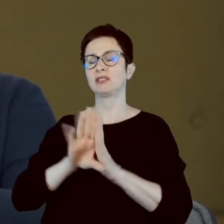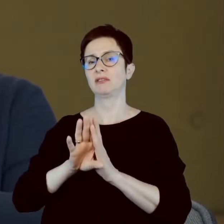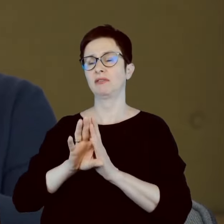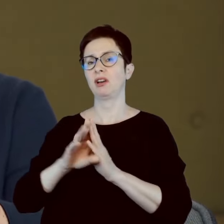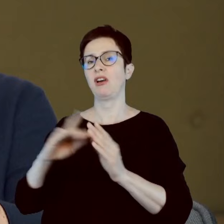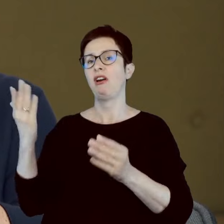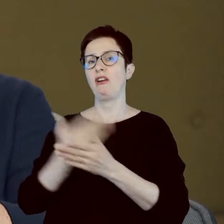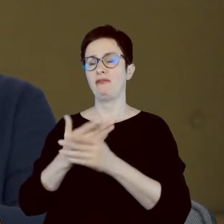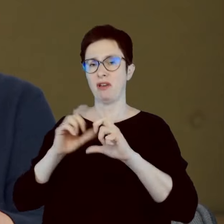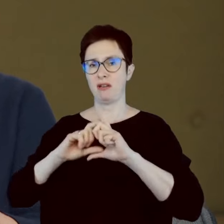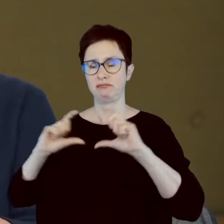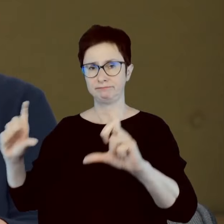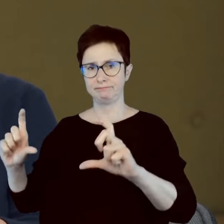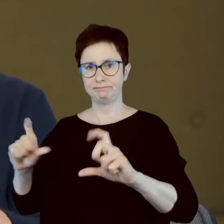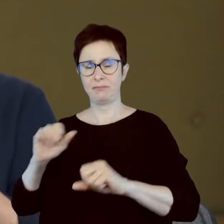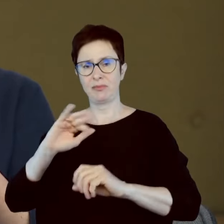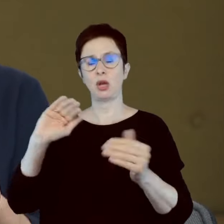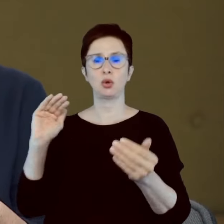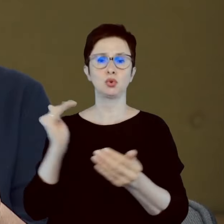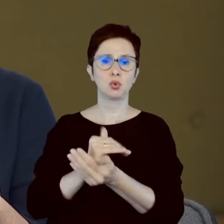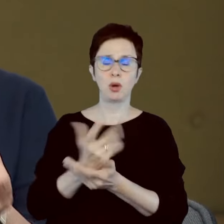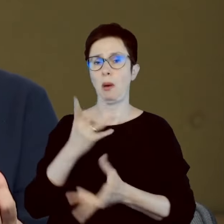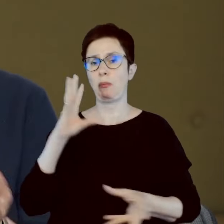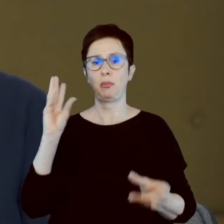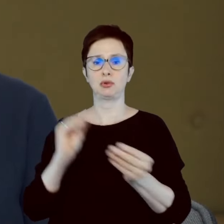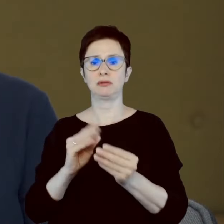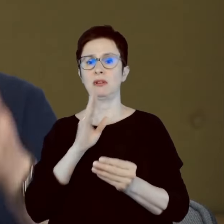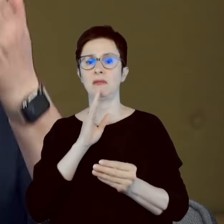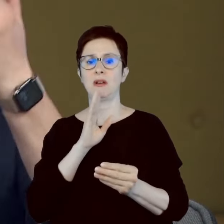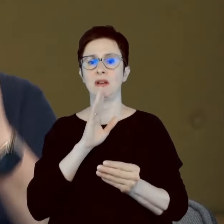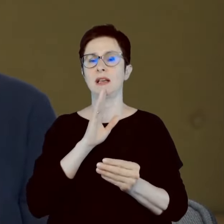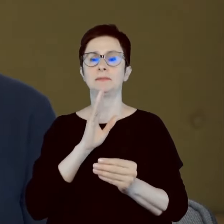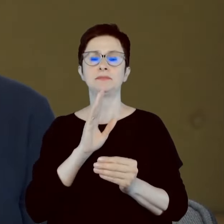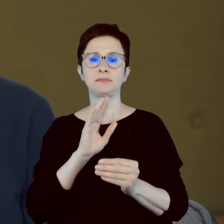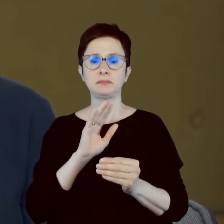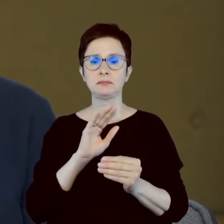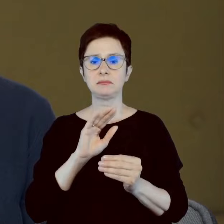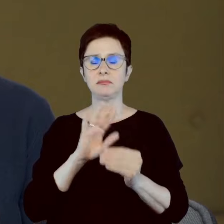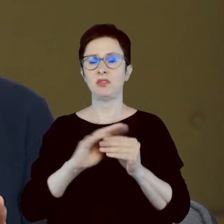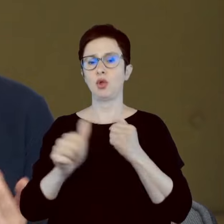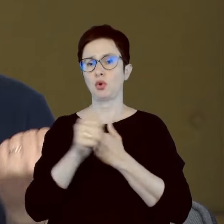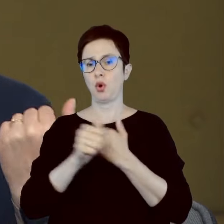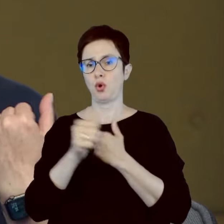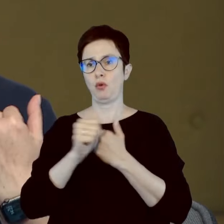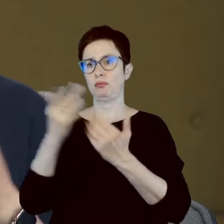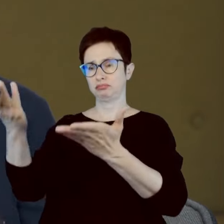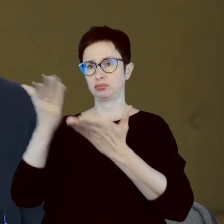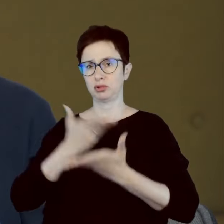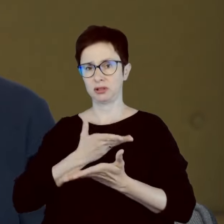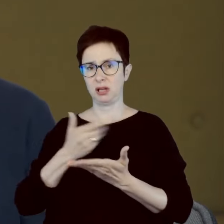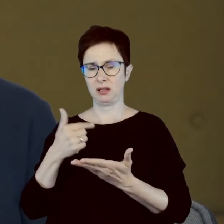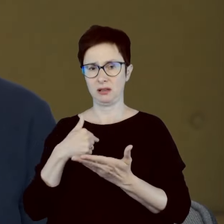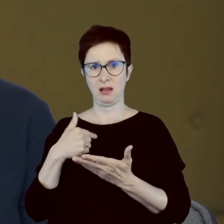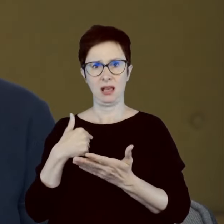Ten skrót taki, czy podsumowanie, to tak jak management summary w dokumentach, których ja dostaję. Przecież nie jestem